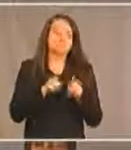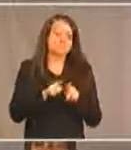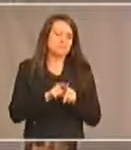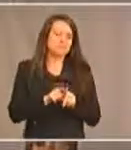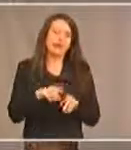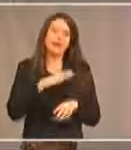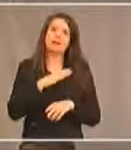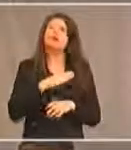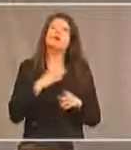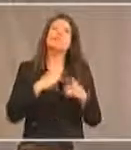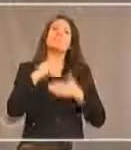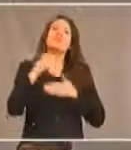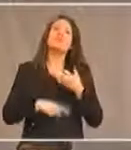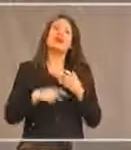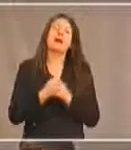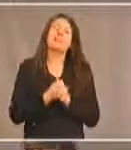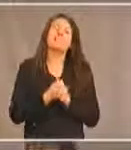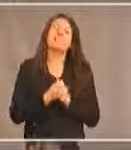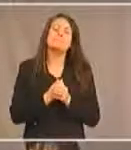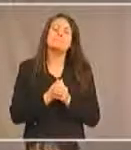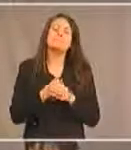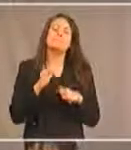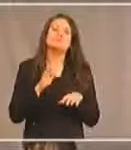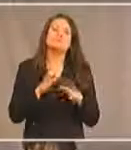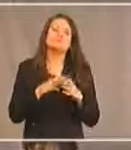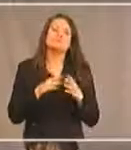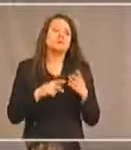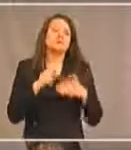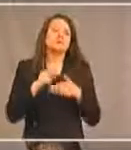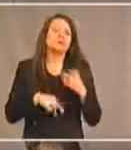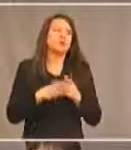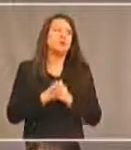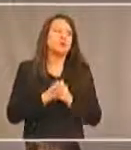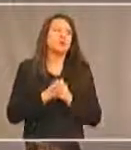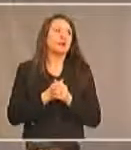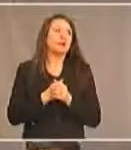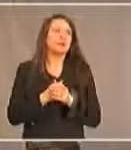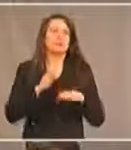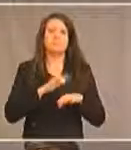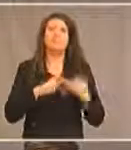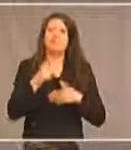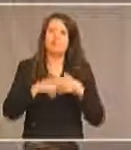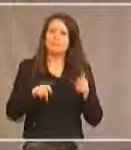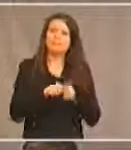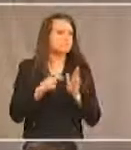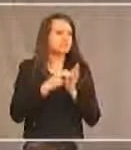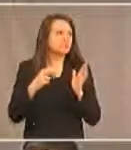Nous avons notre programme sur les registres aussi